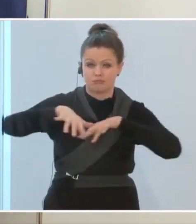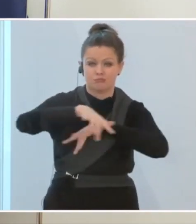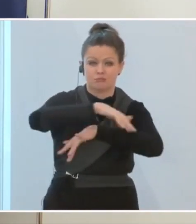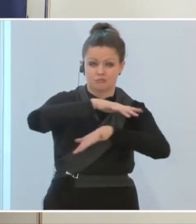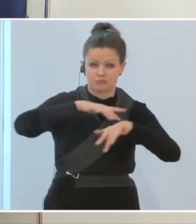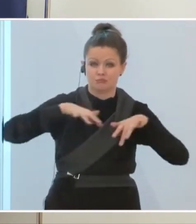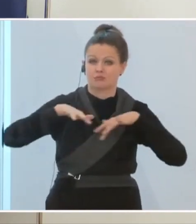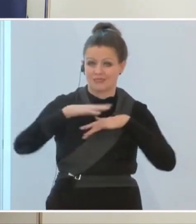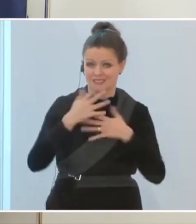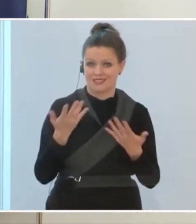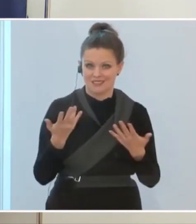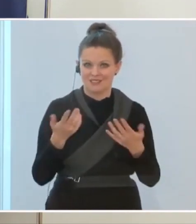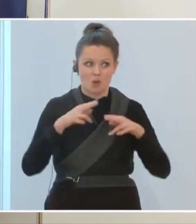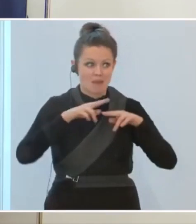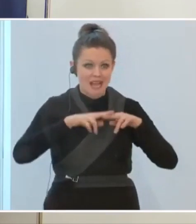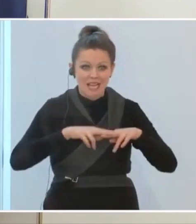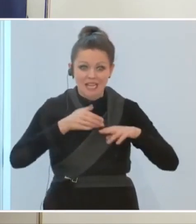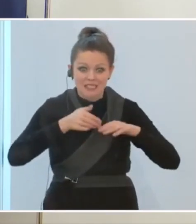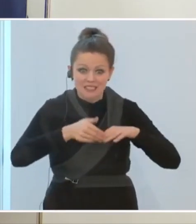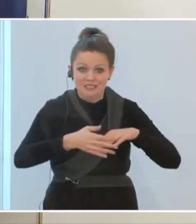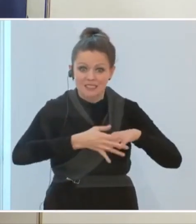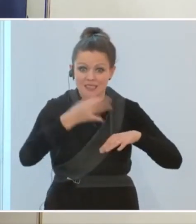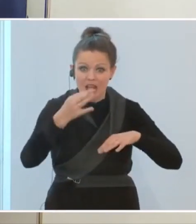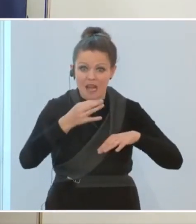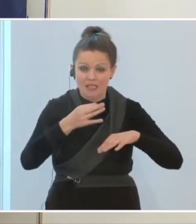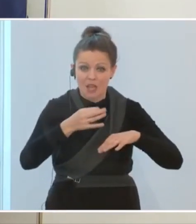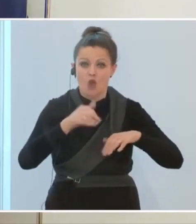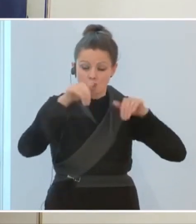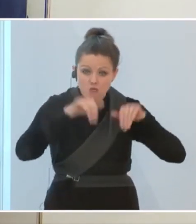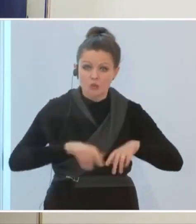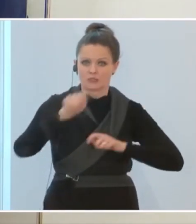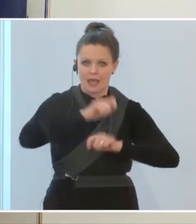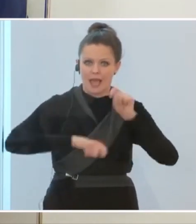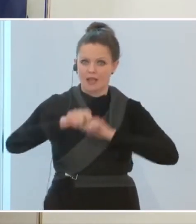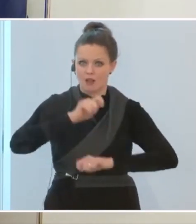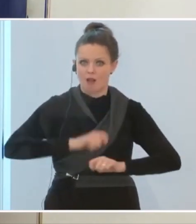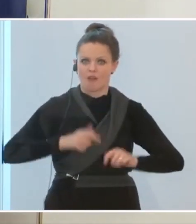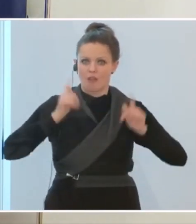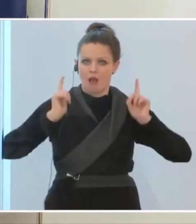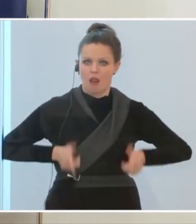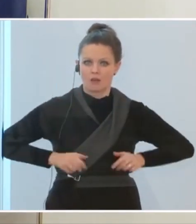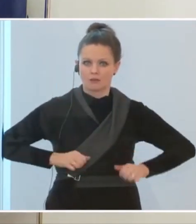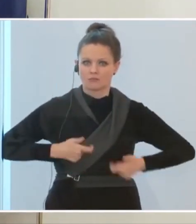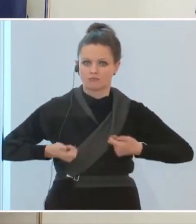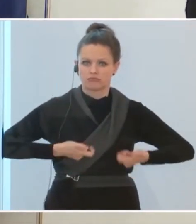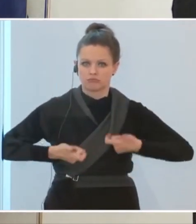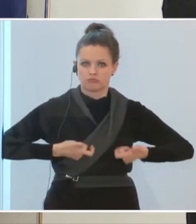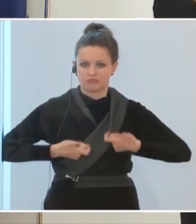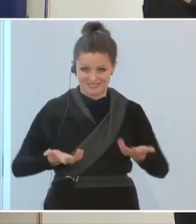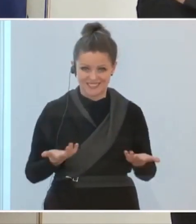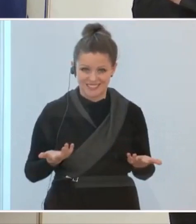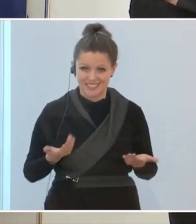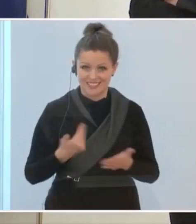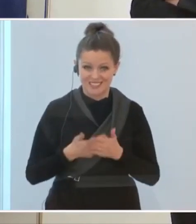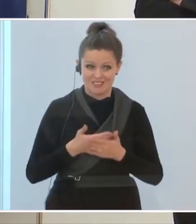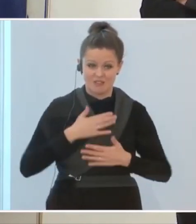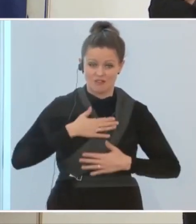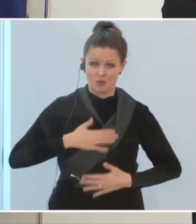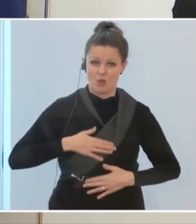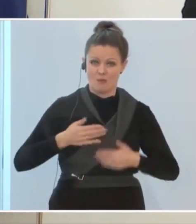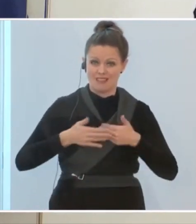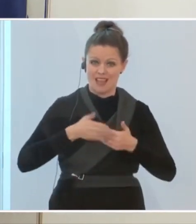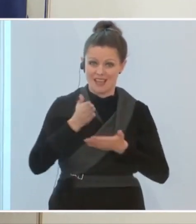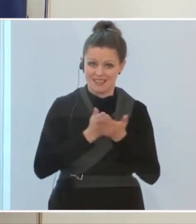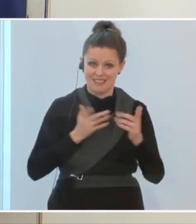übergebliebenen letzten Tage. Wir haben das zum Beispiel, weil vorher die Frage nach den Körpernahndienstleistern war, wir haben das